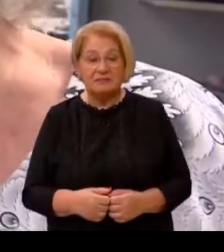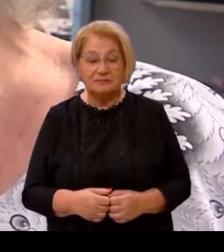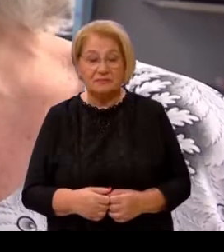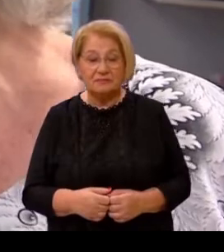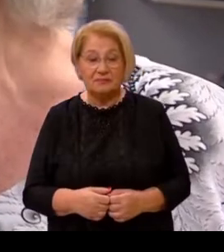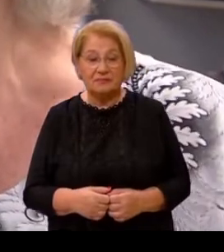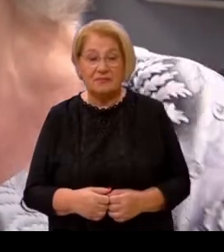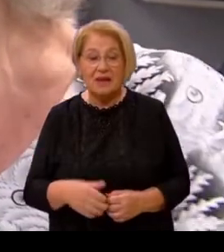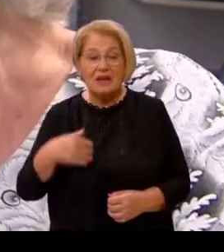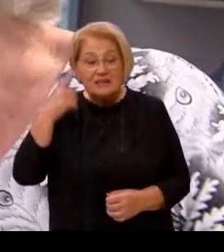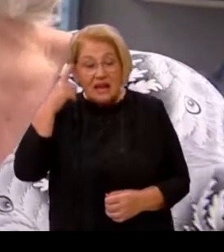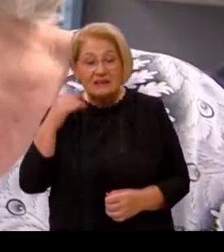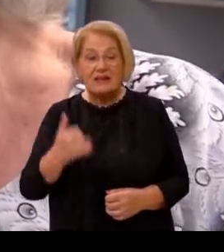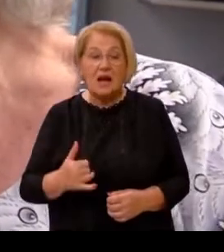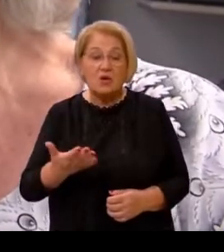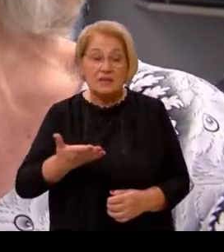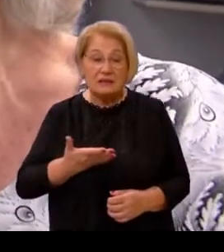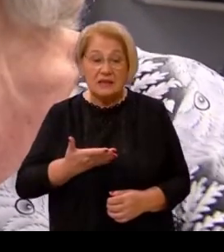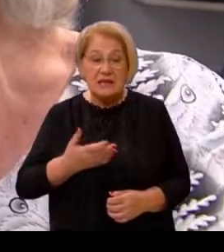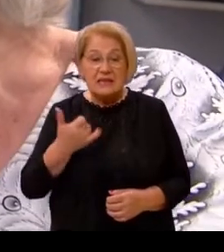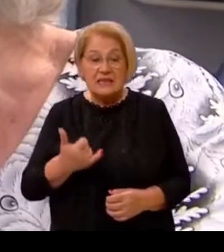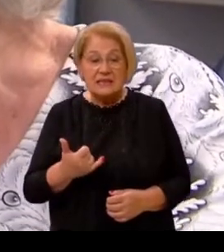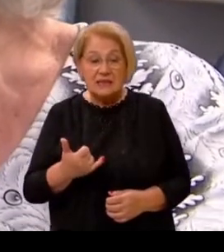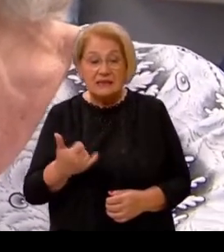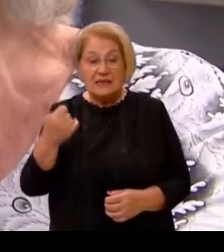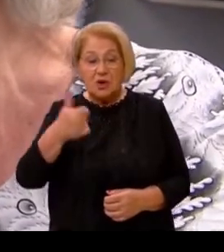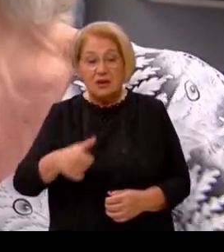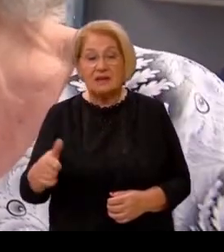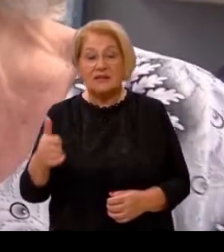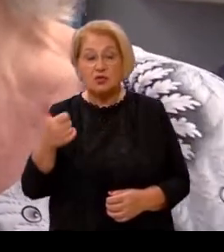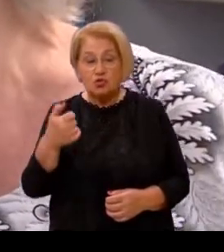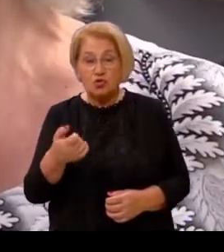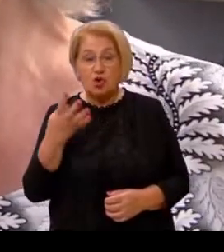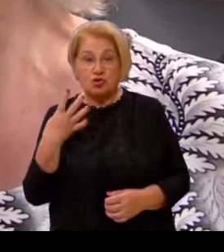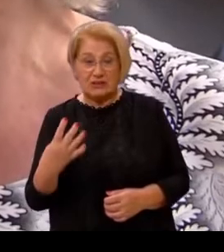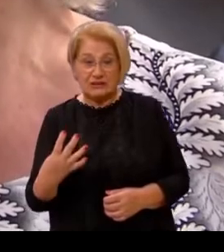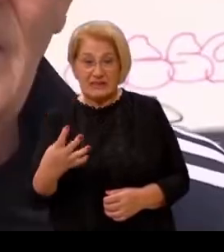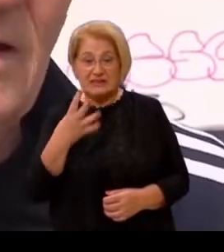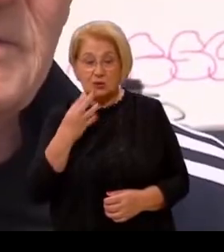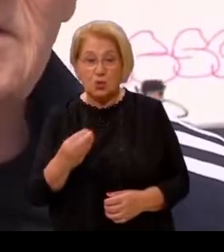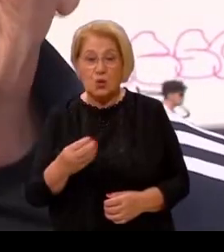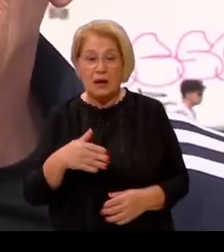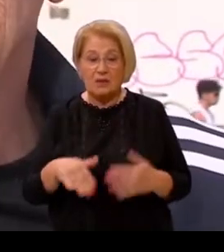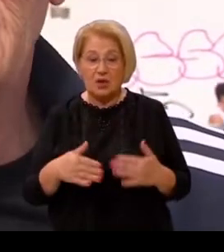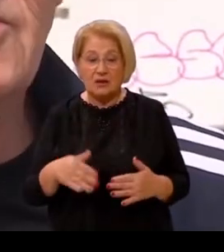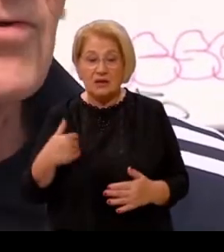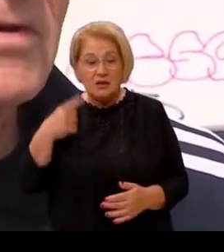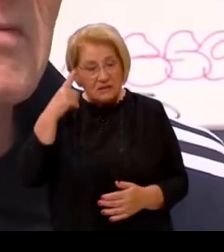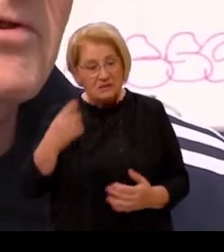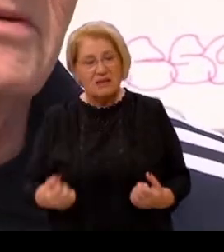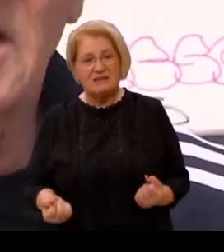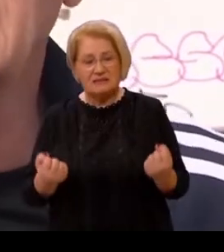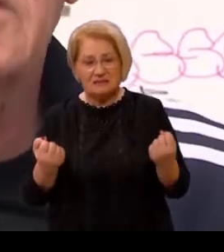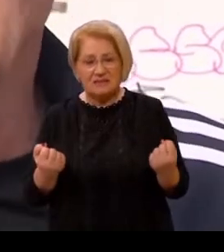kako je. Sad vam dobila plina, tisuću, sto četrdeset plina. Ja mislim da je dosta teško